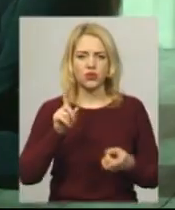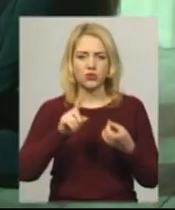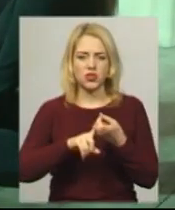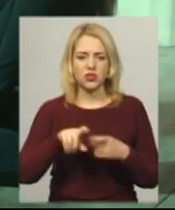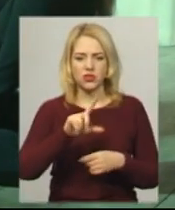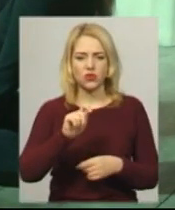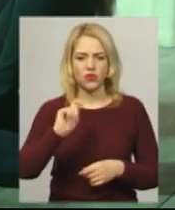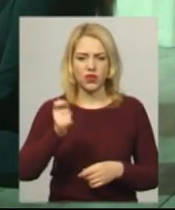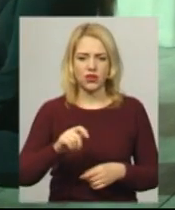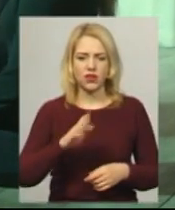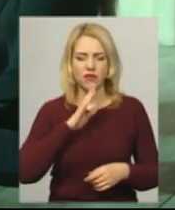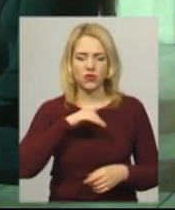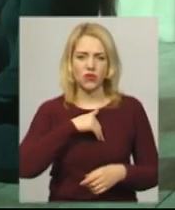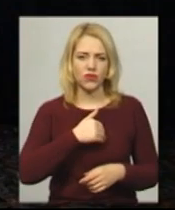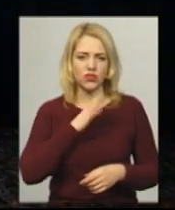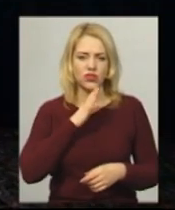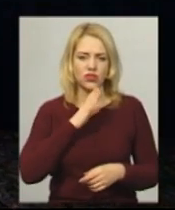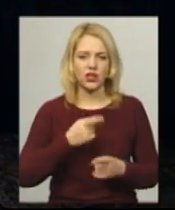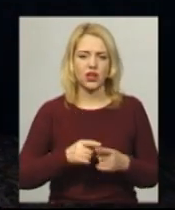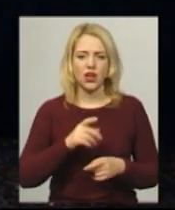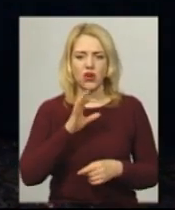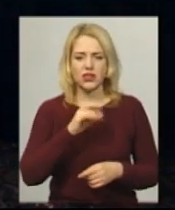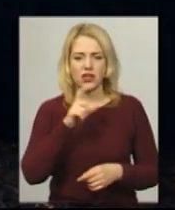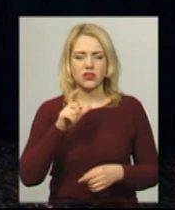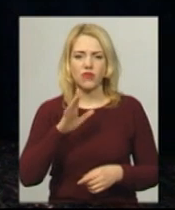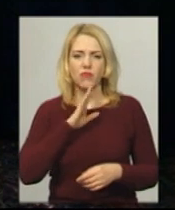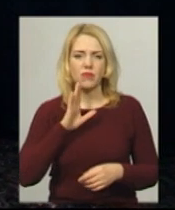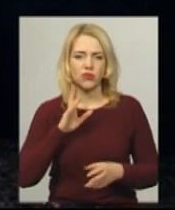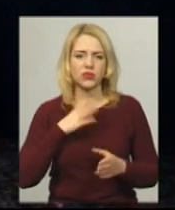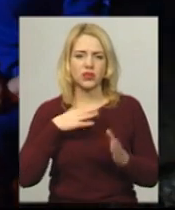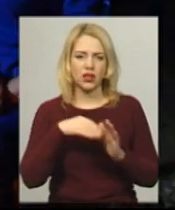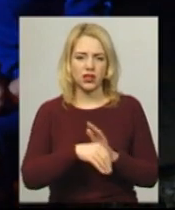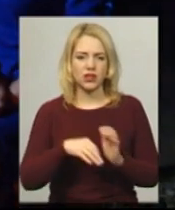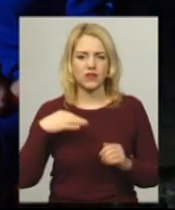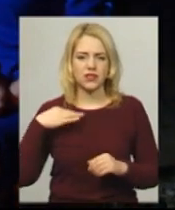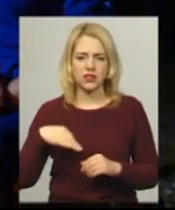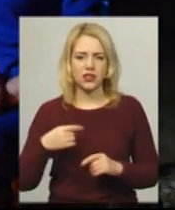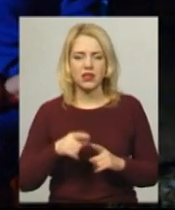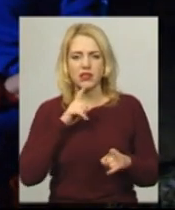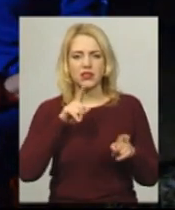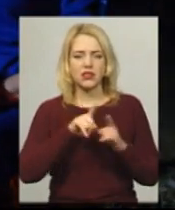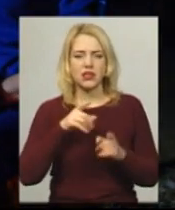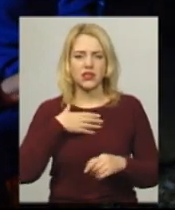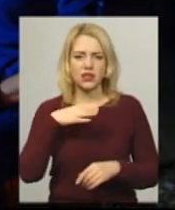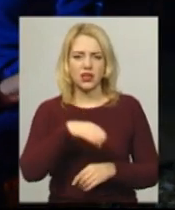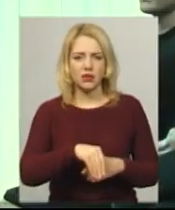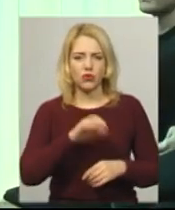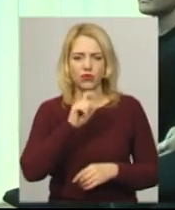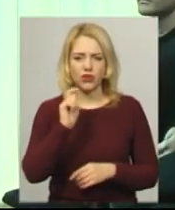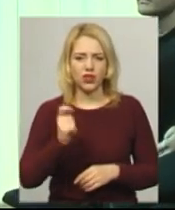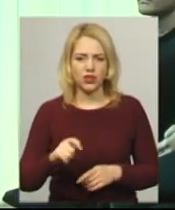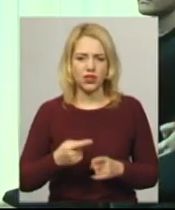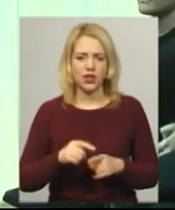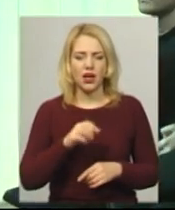Саліпи, військовослужбовиці Оксани Анодіної, матері в якої загинув син в АТО Наталі Баран, сестри загиблого на війні Анни Побережняк та